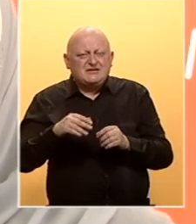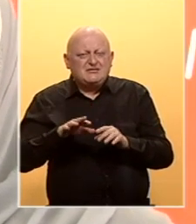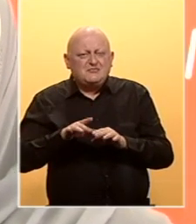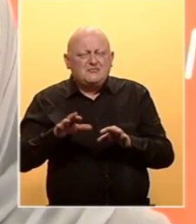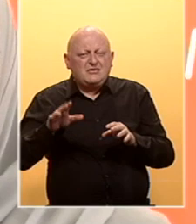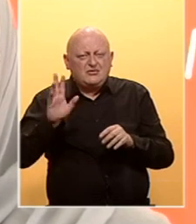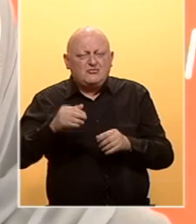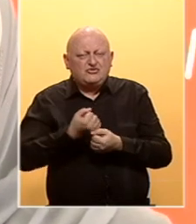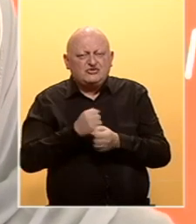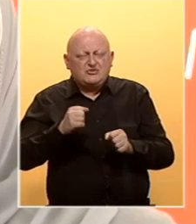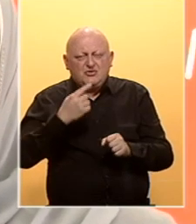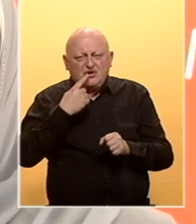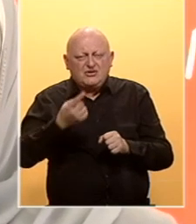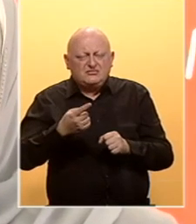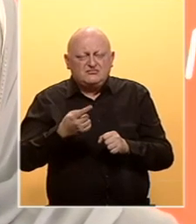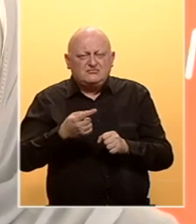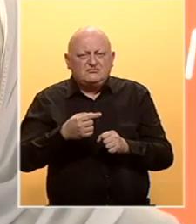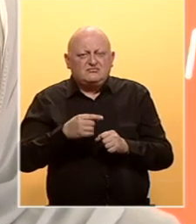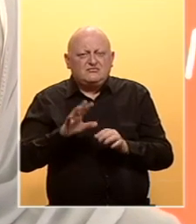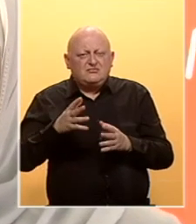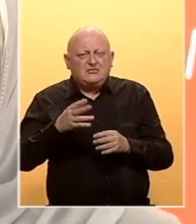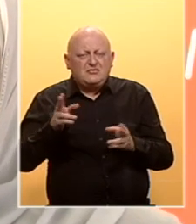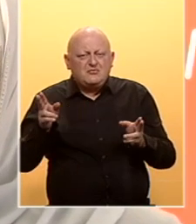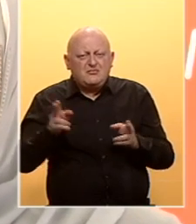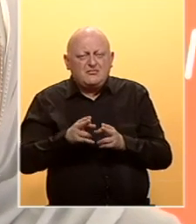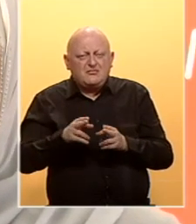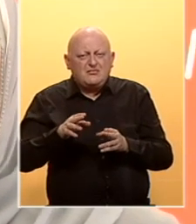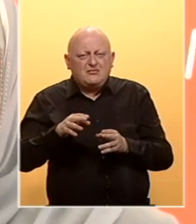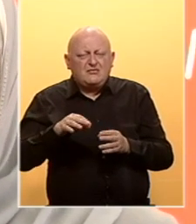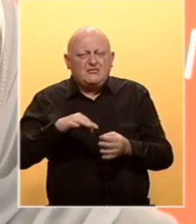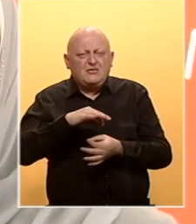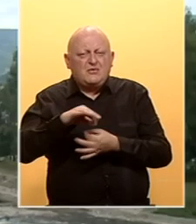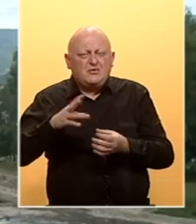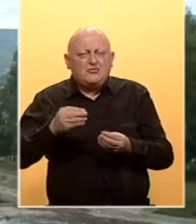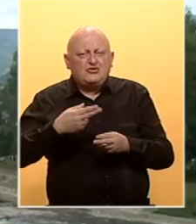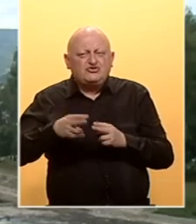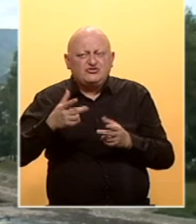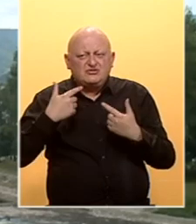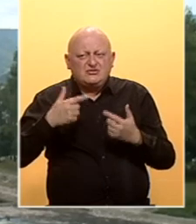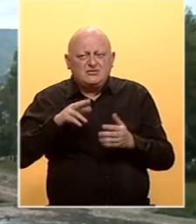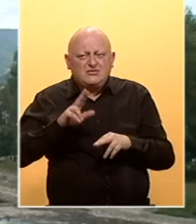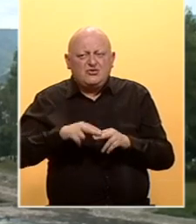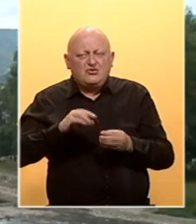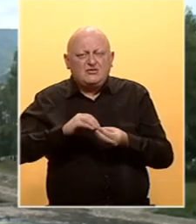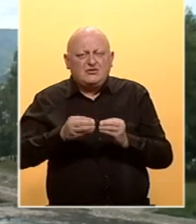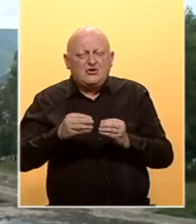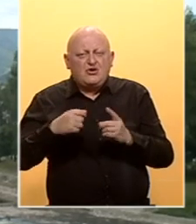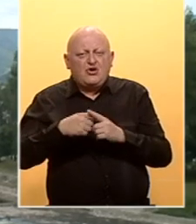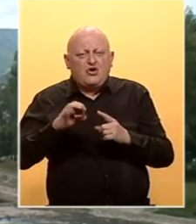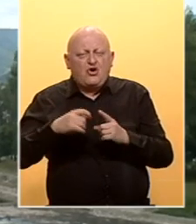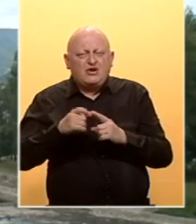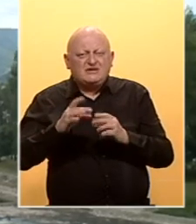Tako da možemo slobodno reći da će biti znatno manje emisije, da će biti mnogo čišći zrak. Ostaje nam i dalje problem koksarije